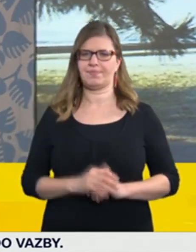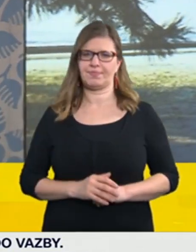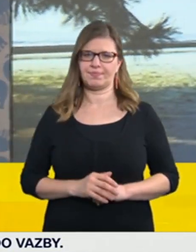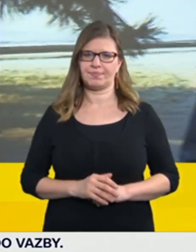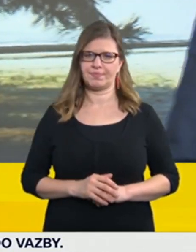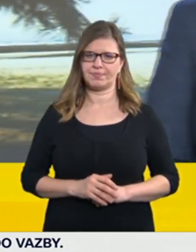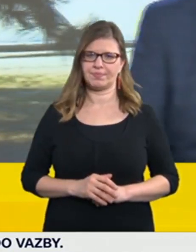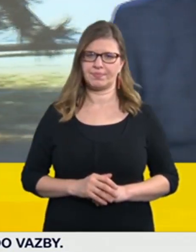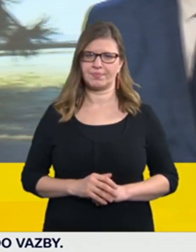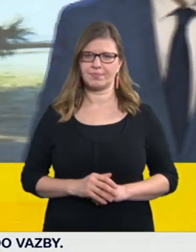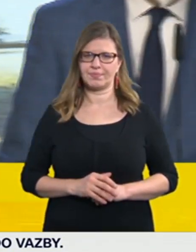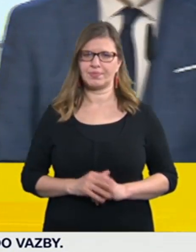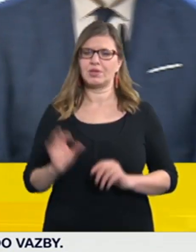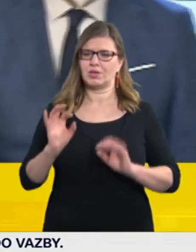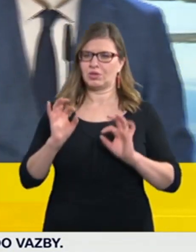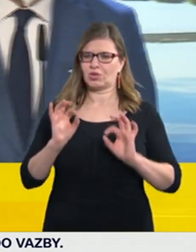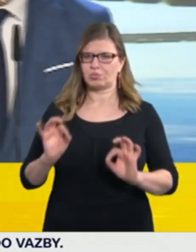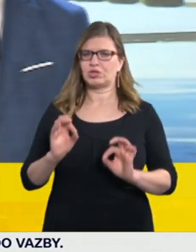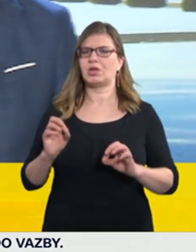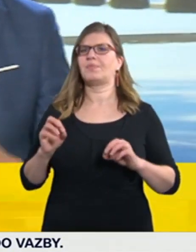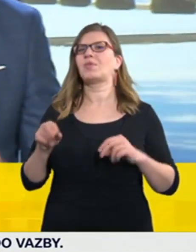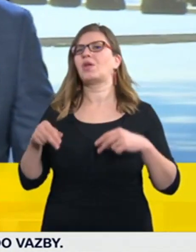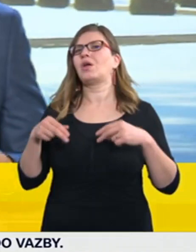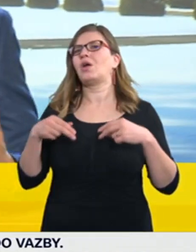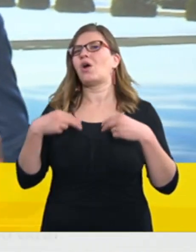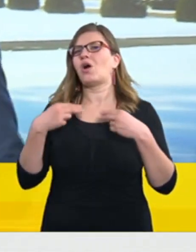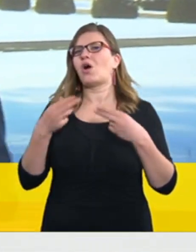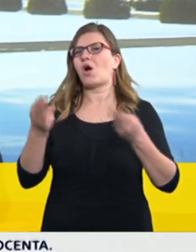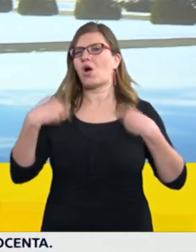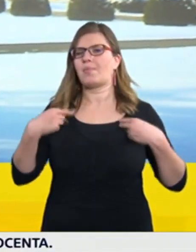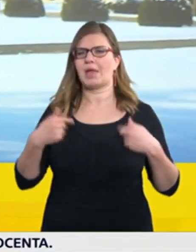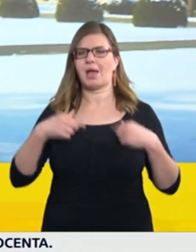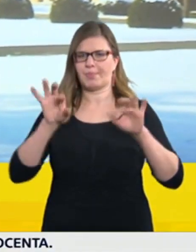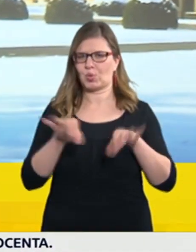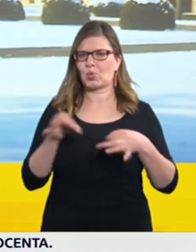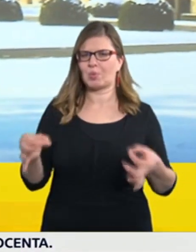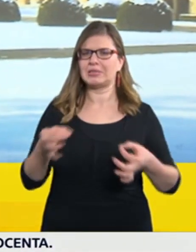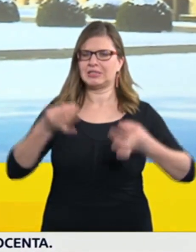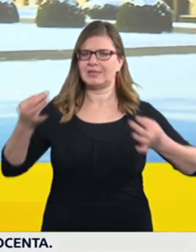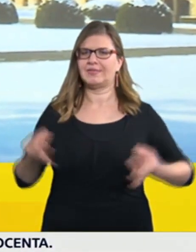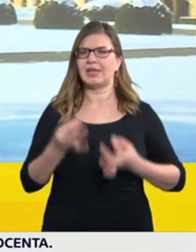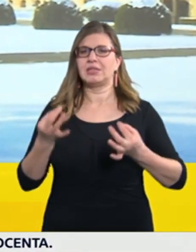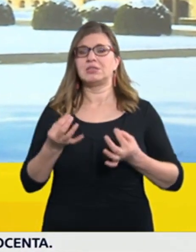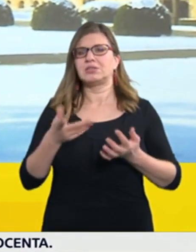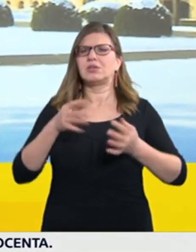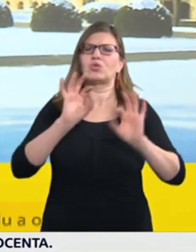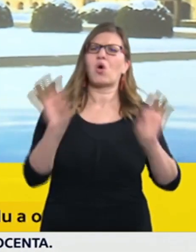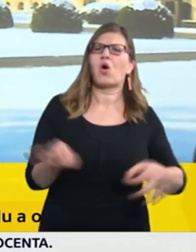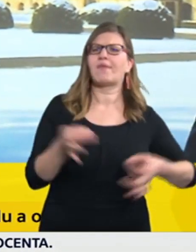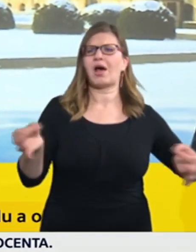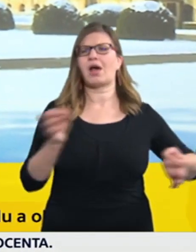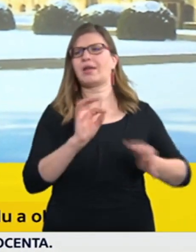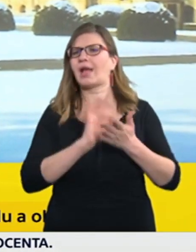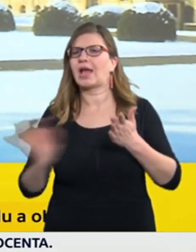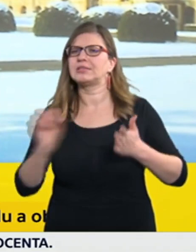Tak co se týká otázky k průmyslu a k nařízení, případně nějakého testování, nejsme toho